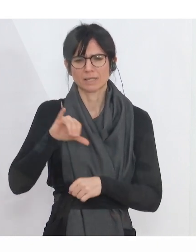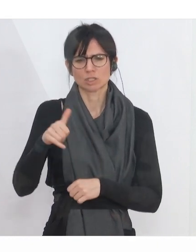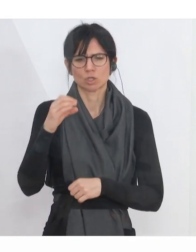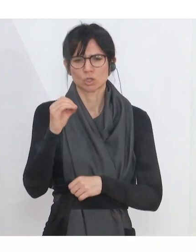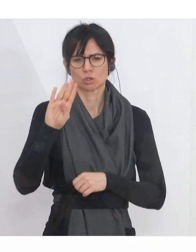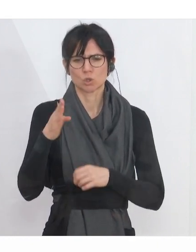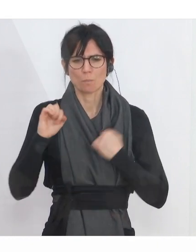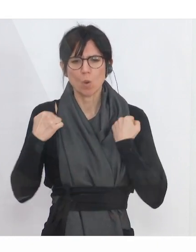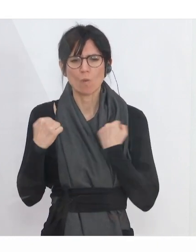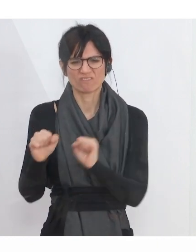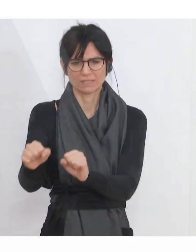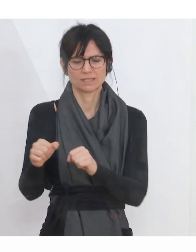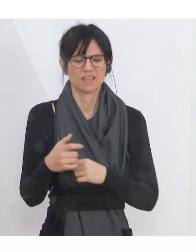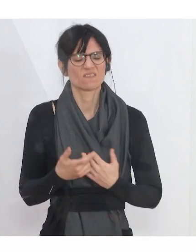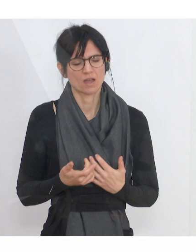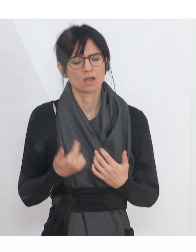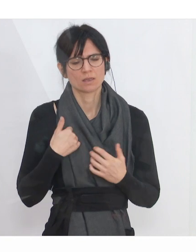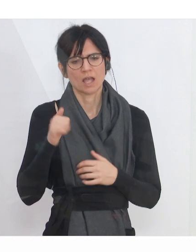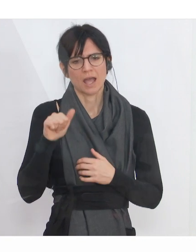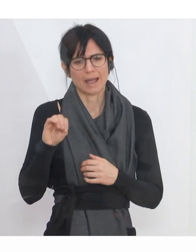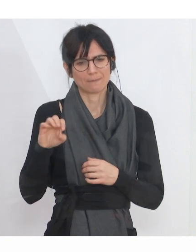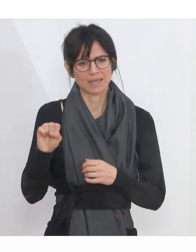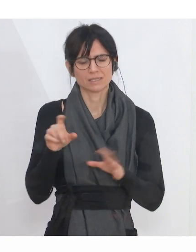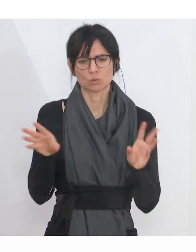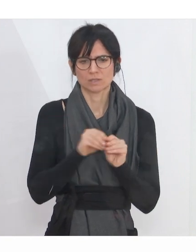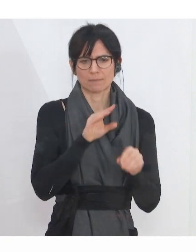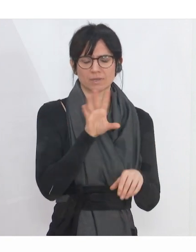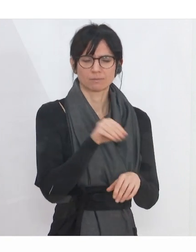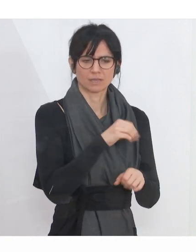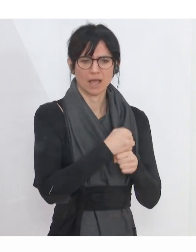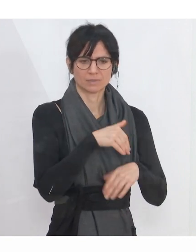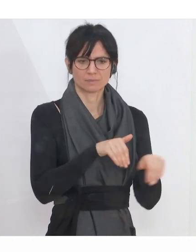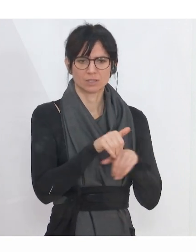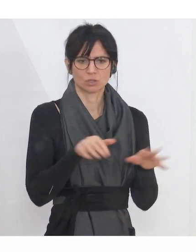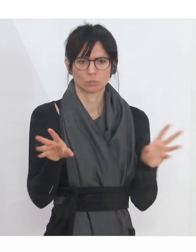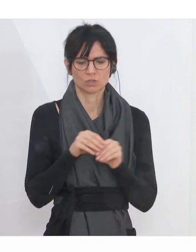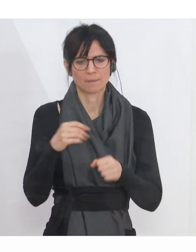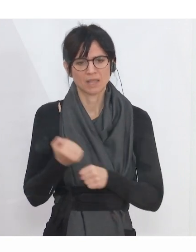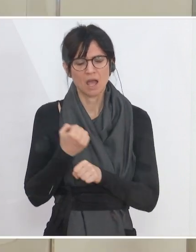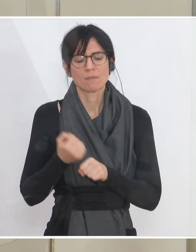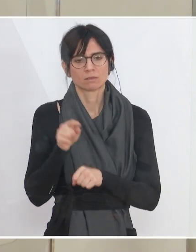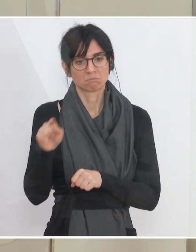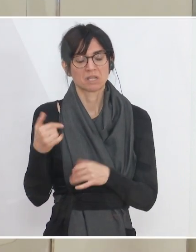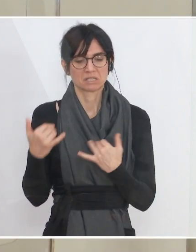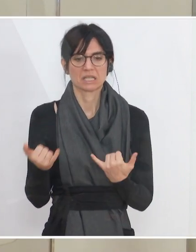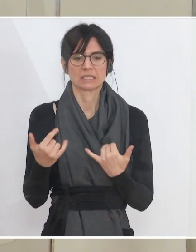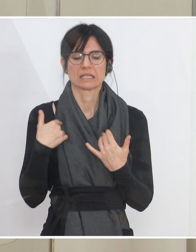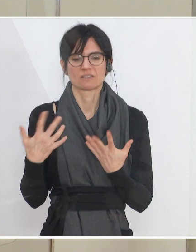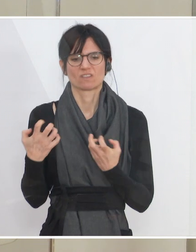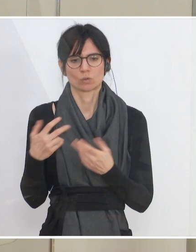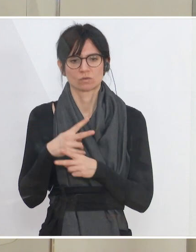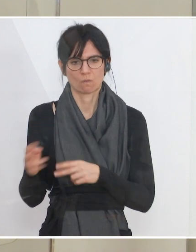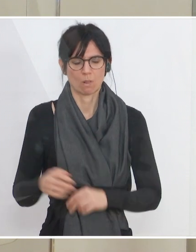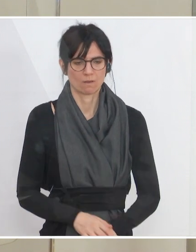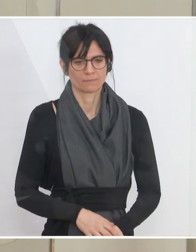Qualifikationsoffensive, die das AMS gemeinsam mit dem Arbeitsministerium gestartet hat. Ich darf um die nächste Folie